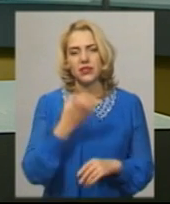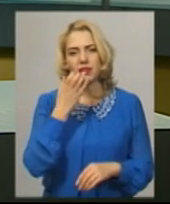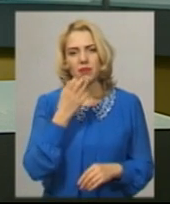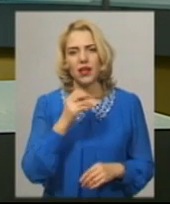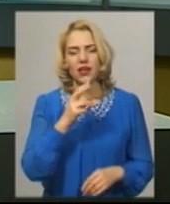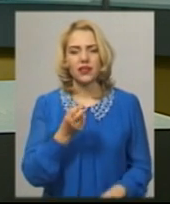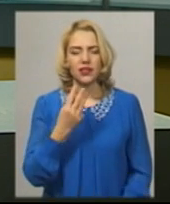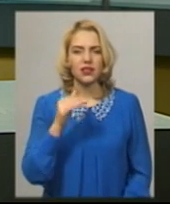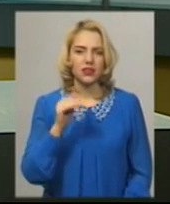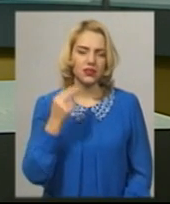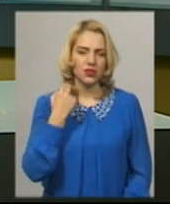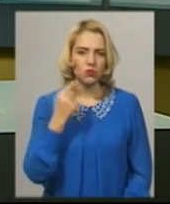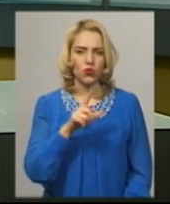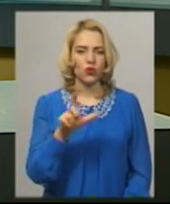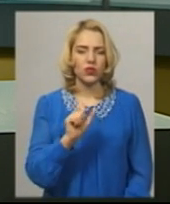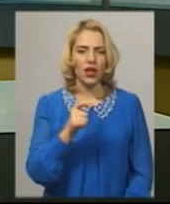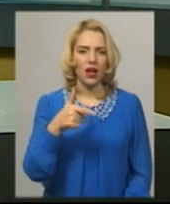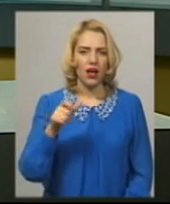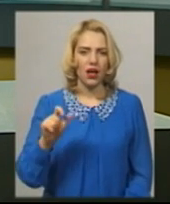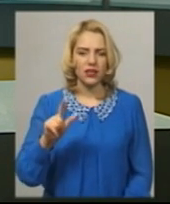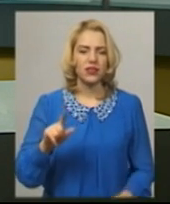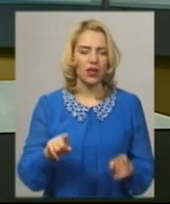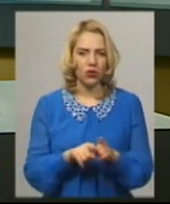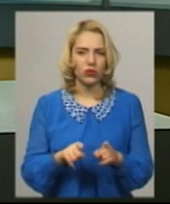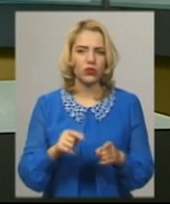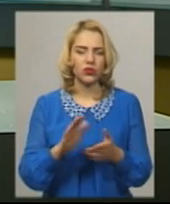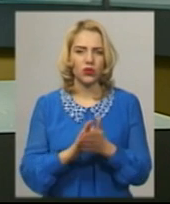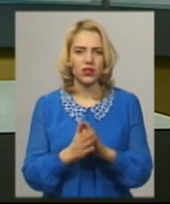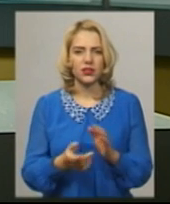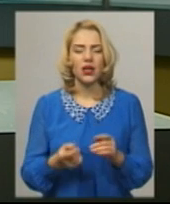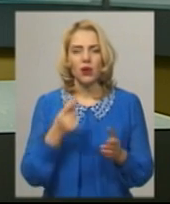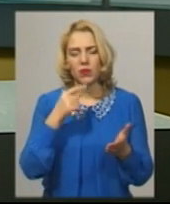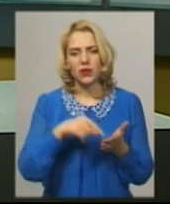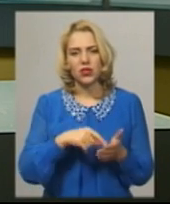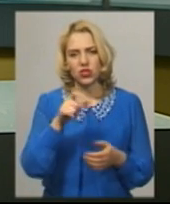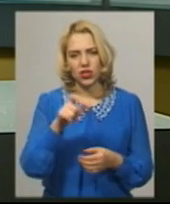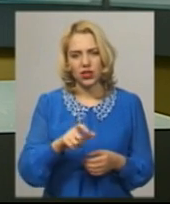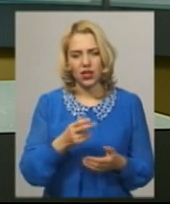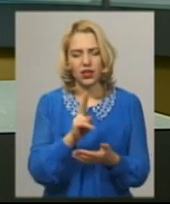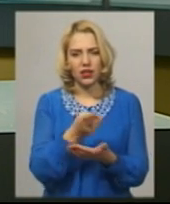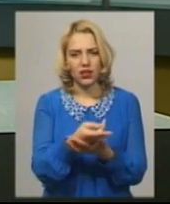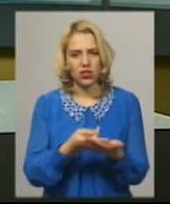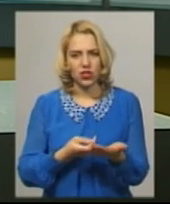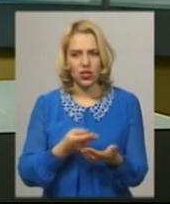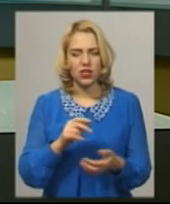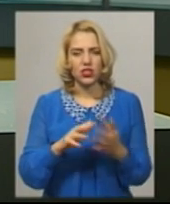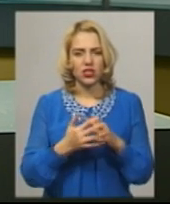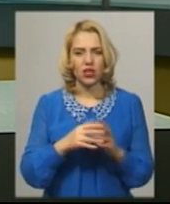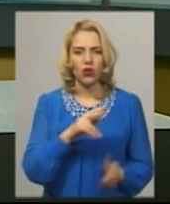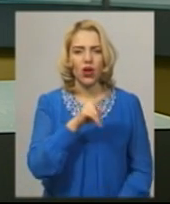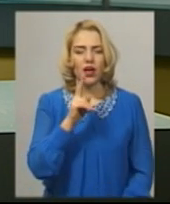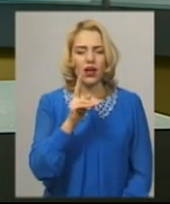Без тепла та з 13-ти тисячним боргом за газ. У такій ситуації опинився прикутий до ліжка житель села Чернелівка, що на